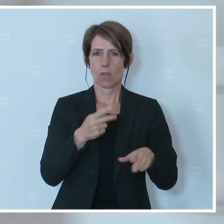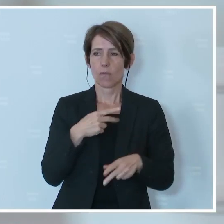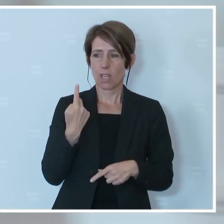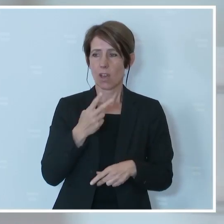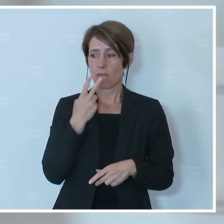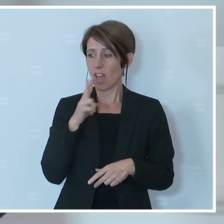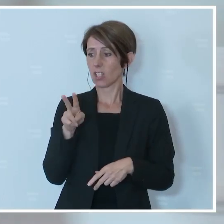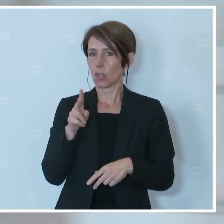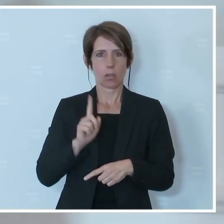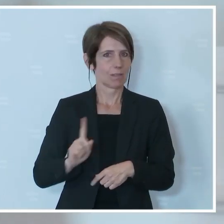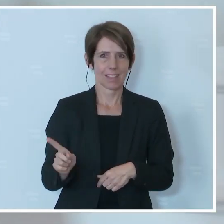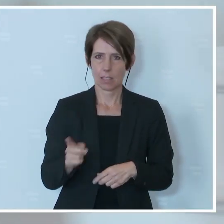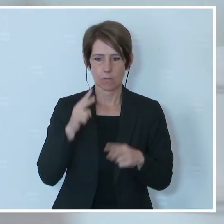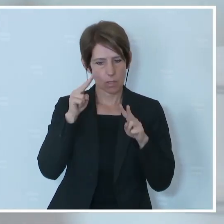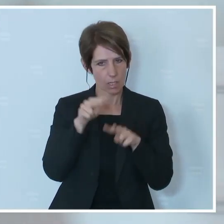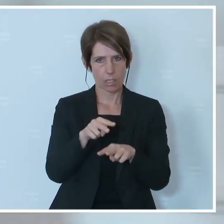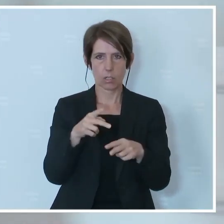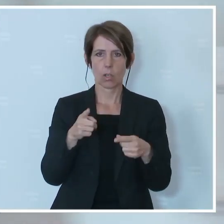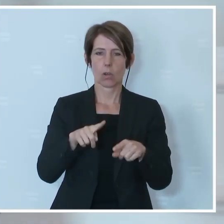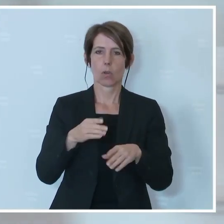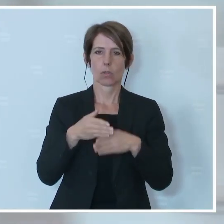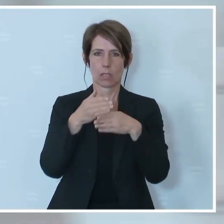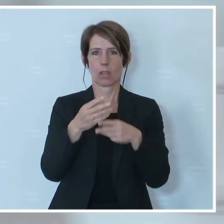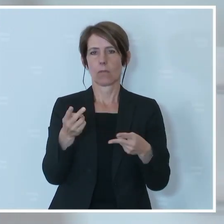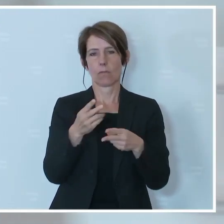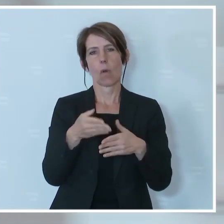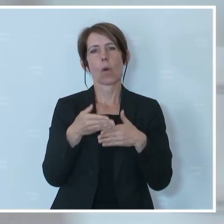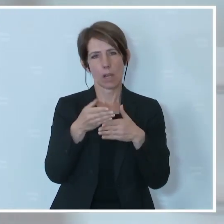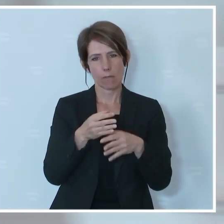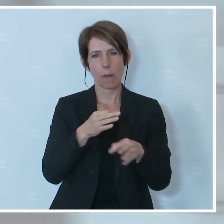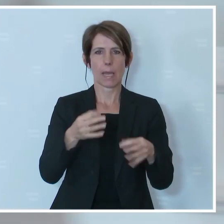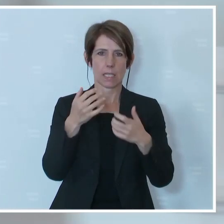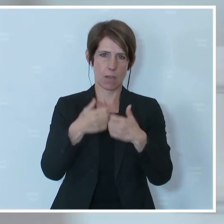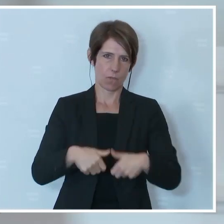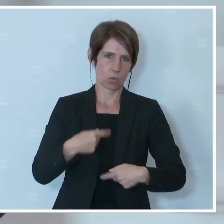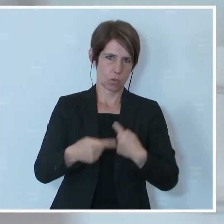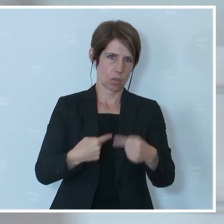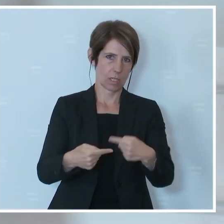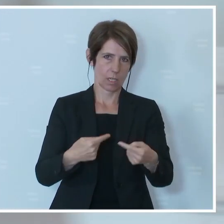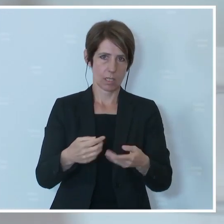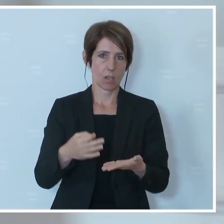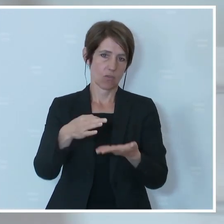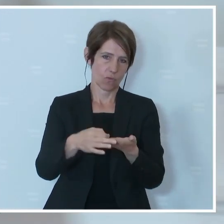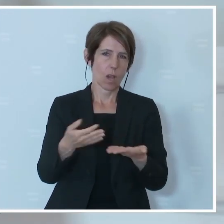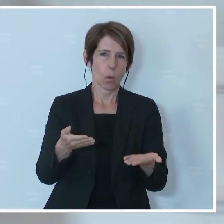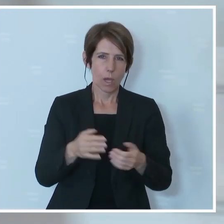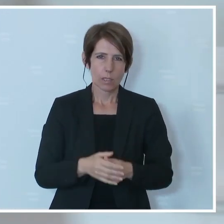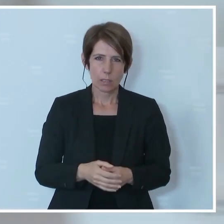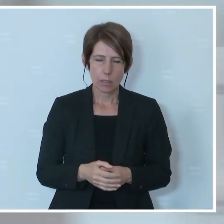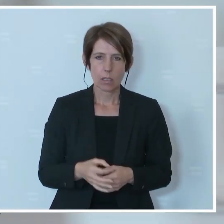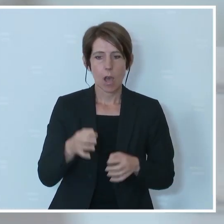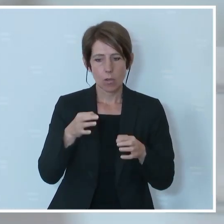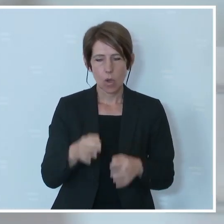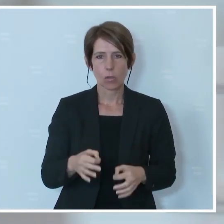engagiert und wir werden dort helfen, wo die Hilfe am besten funktioniert, nämlich vor Ort. Konkret,